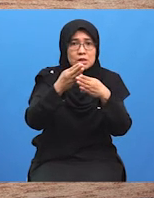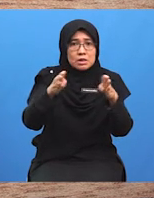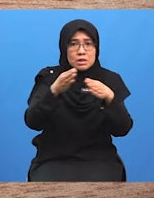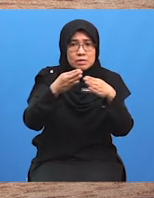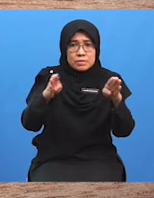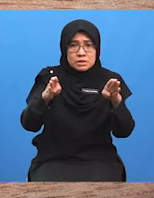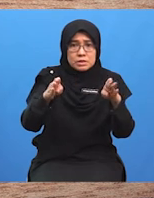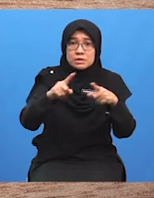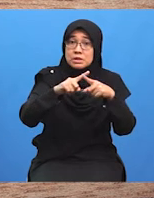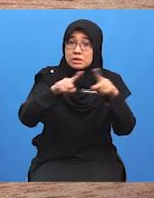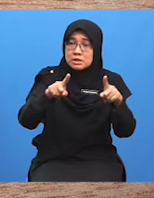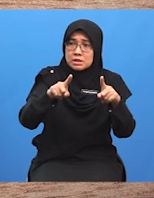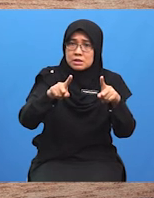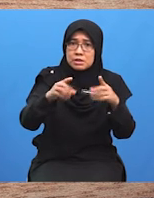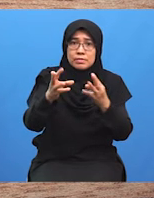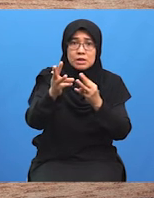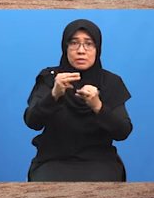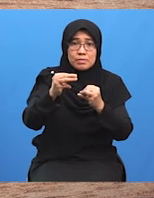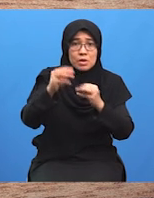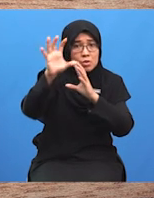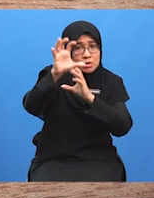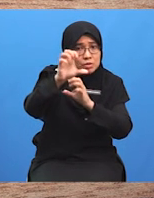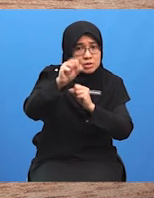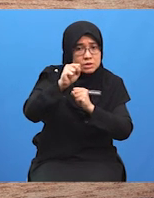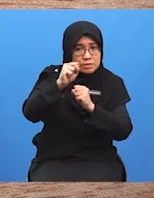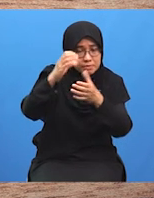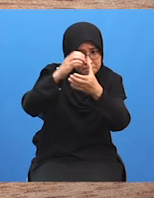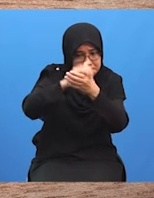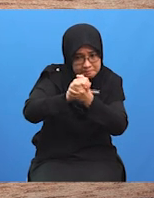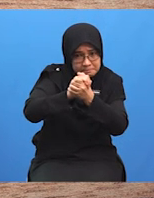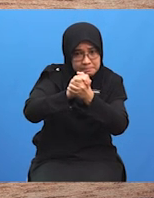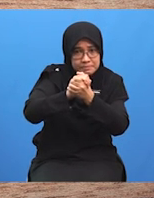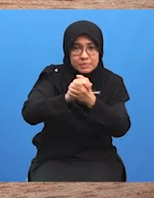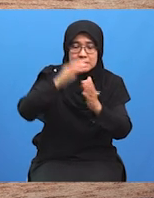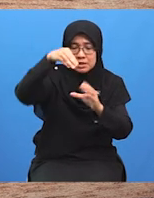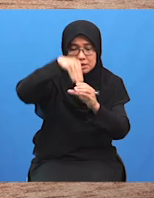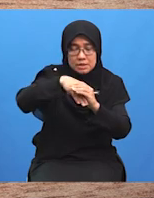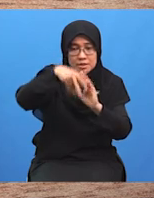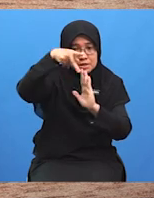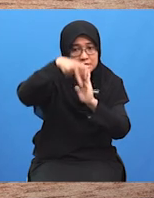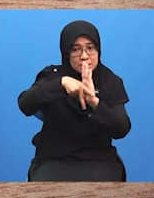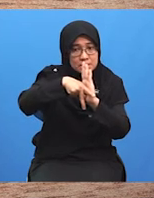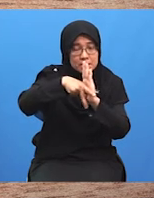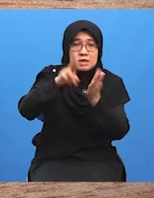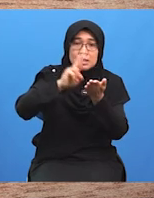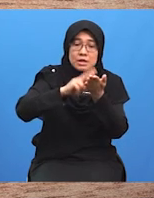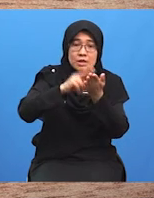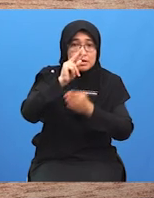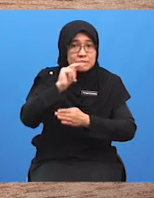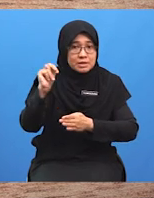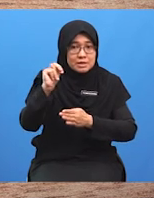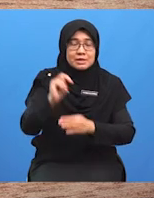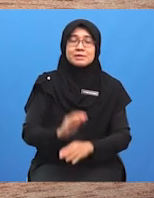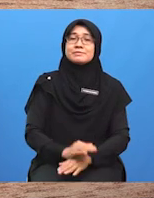mencapai kesepakatan dalam sesuatu perundingan Pelajar-pelajar yang cikgu kasihi